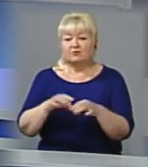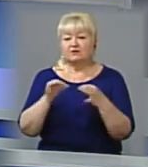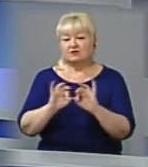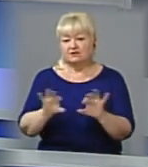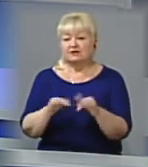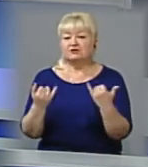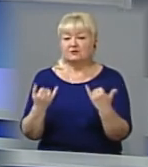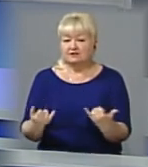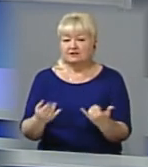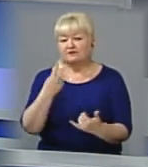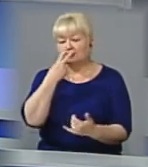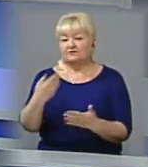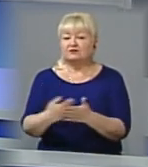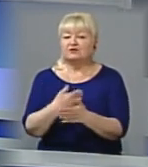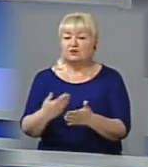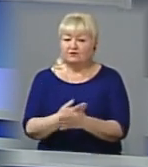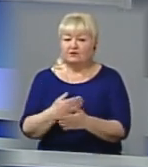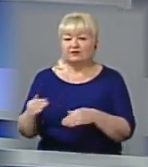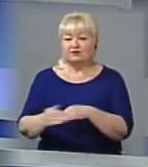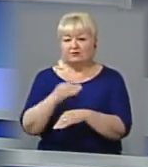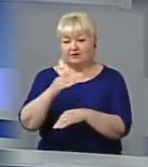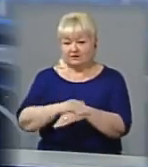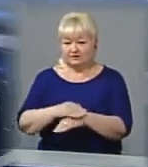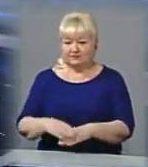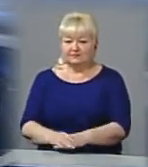розкажемо вже за мить. Ви дивитесь новини. Вечір добрий.